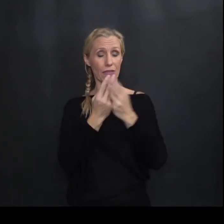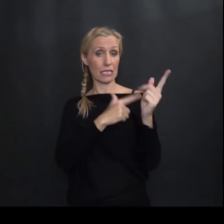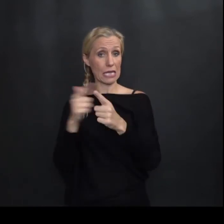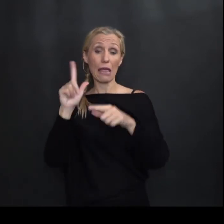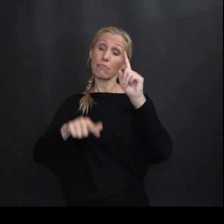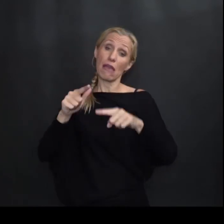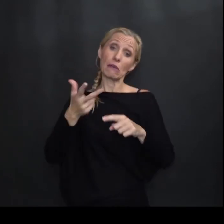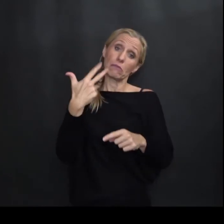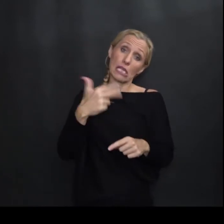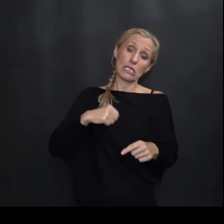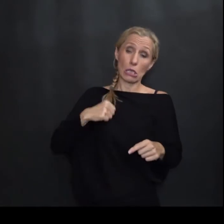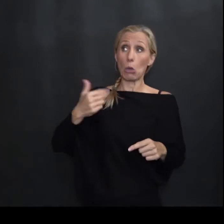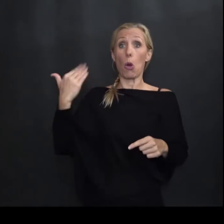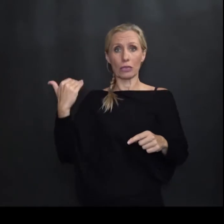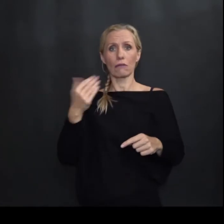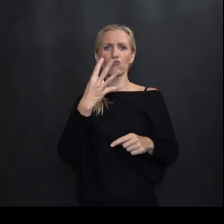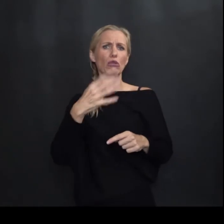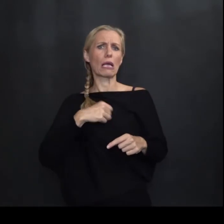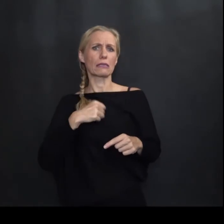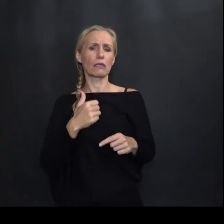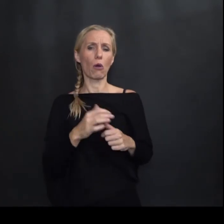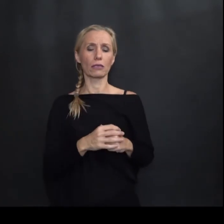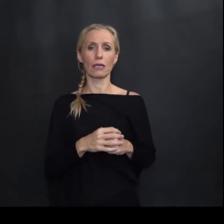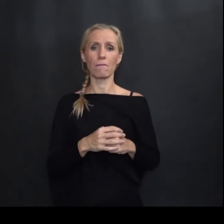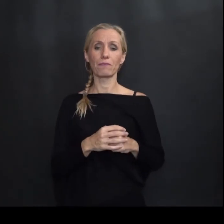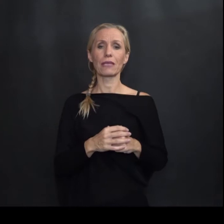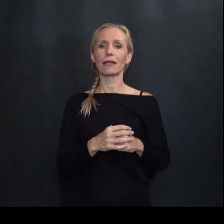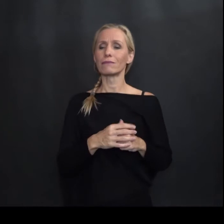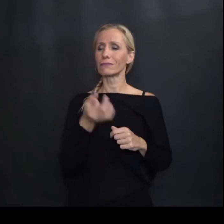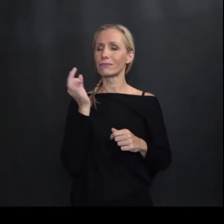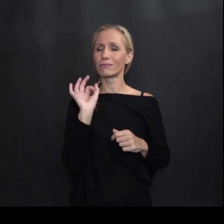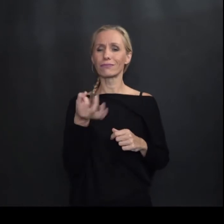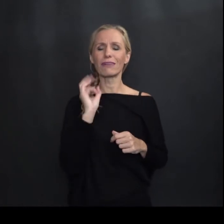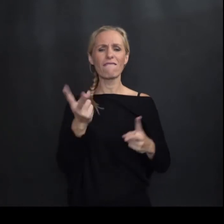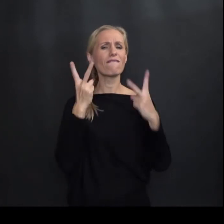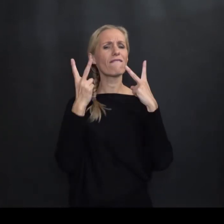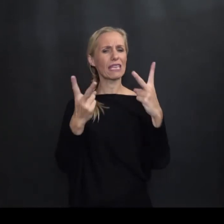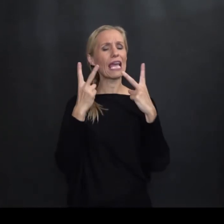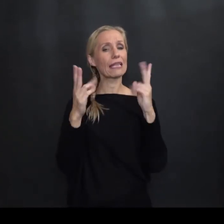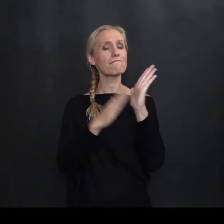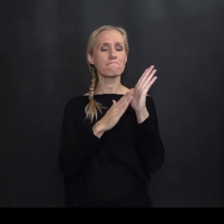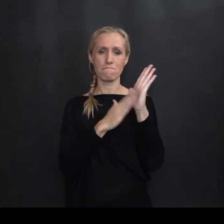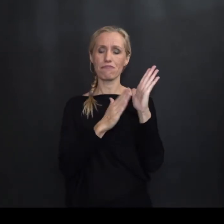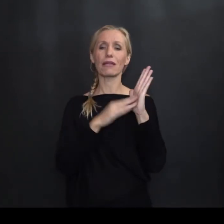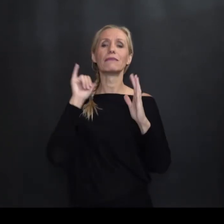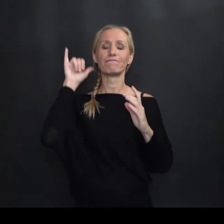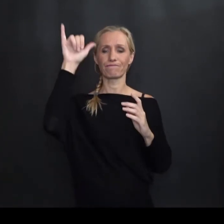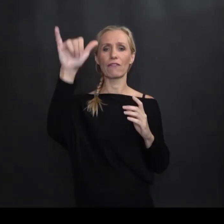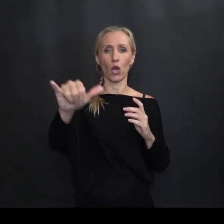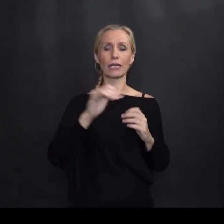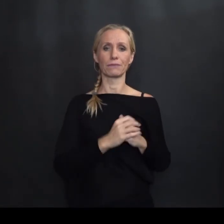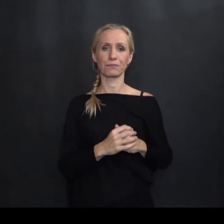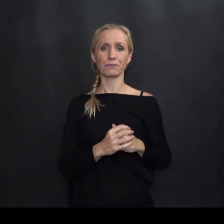Neki datira Iz 30. godina Neki iz 40. godina Vrlo vrlo vrijedni Primjerci